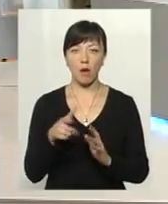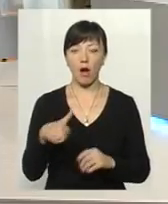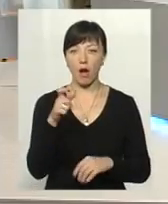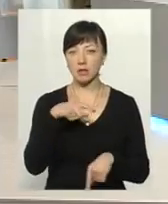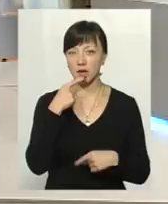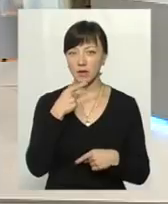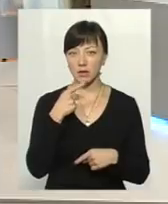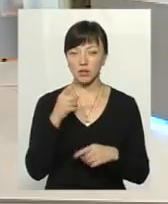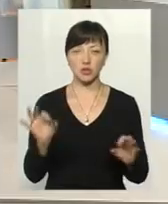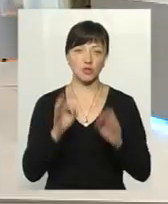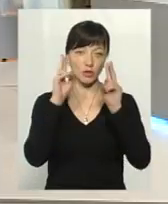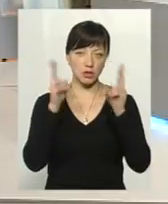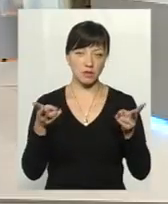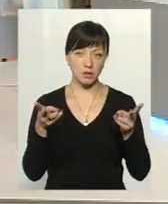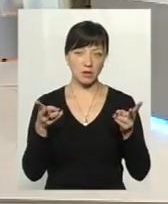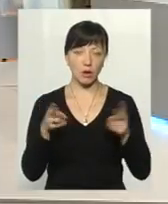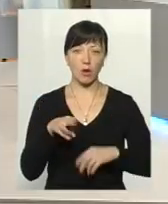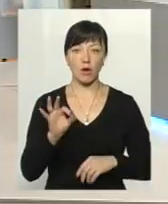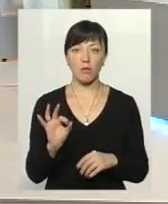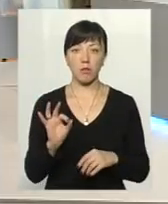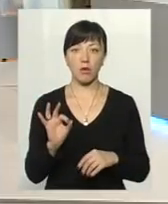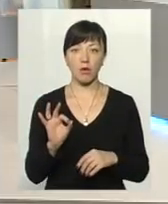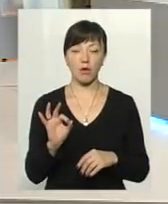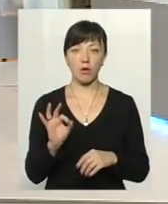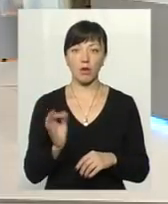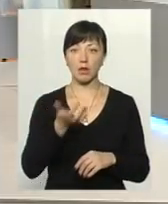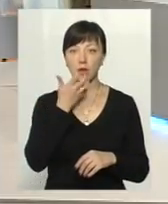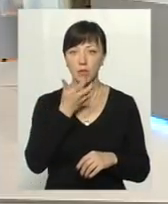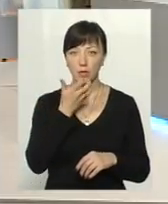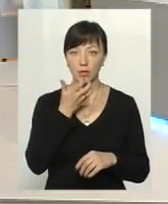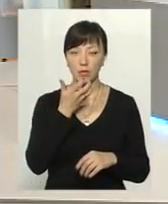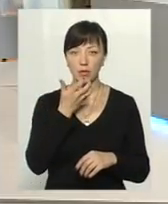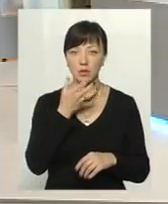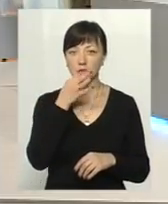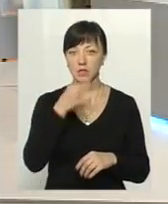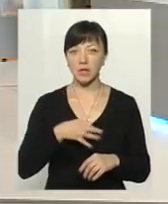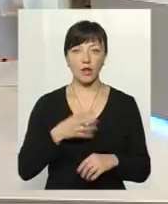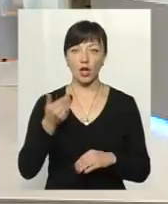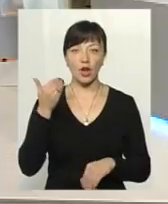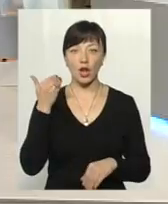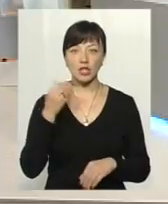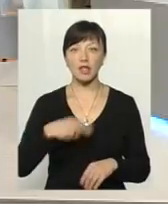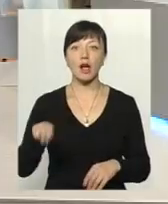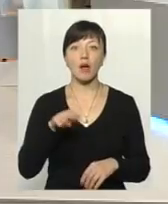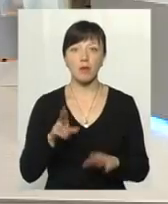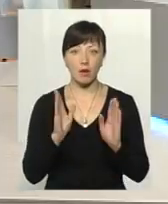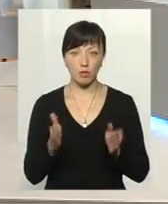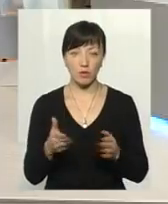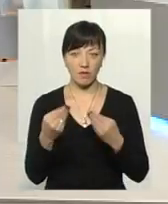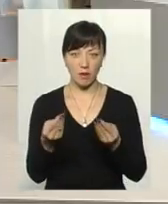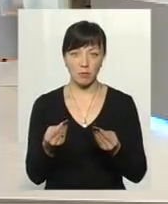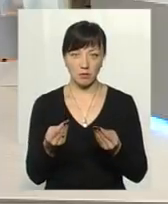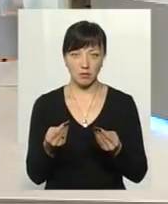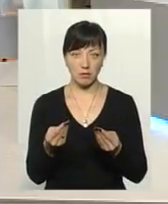говорят, пока нічого неизвестного. По теплу сказали, не раніше декабря будемо вам